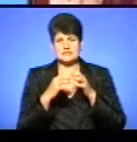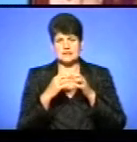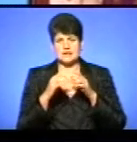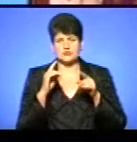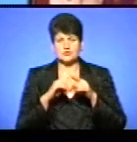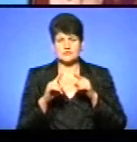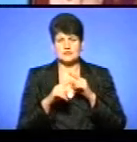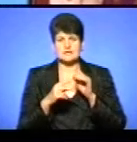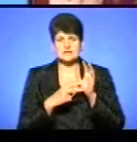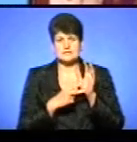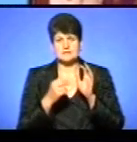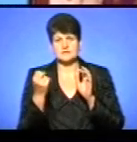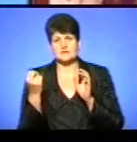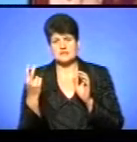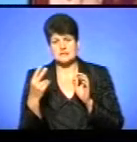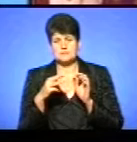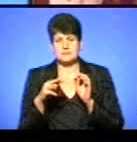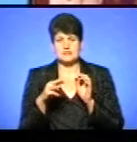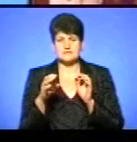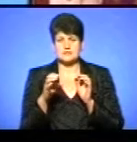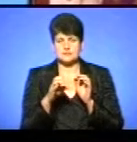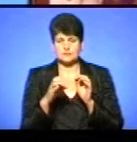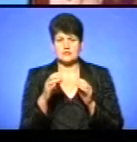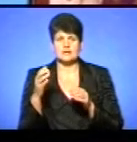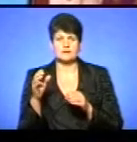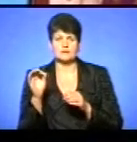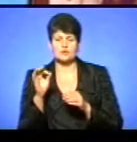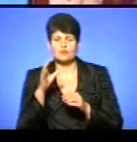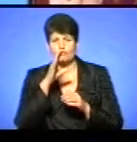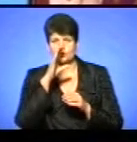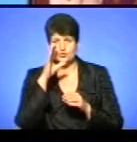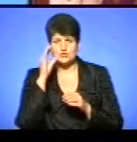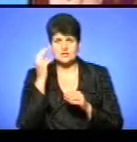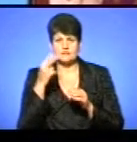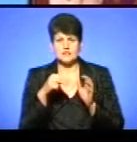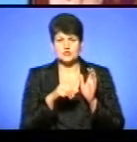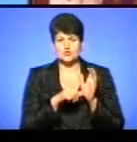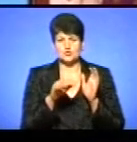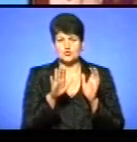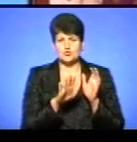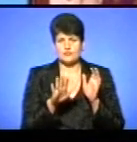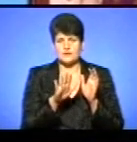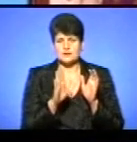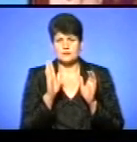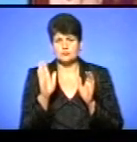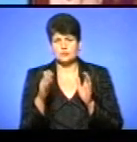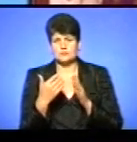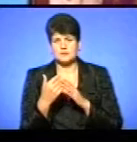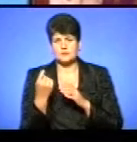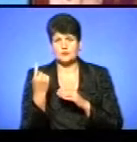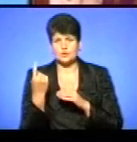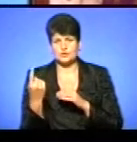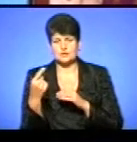7-12 метрів за секунду. Температура повітря вночі 26 вересня очікується 1